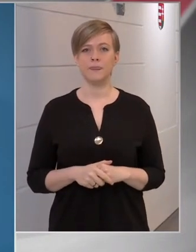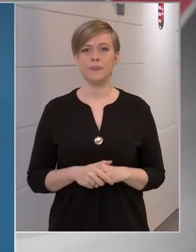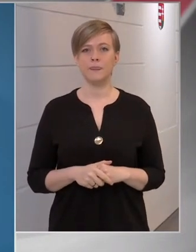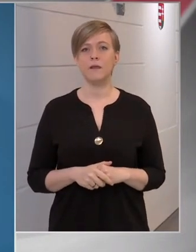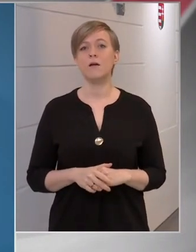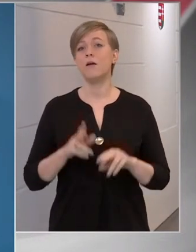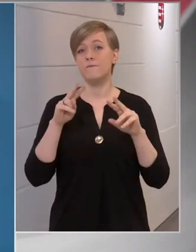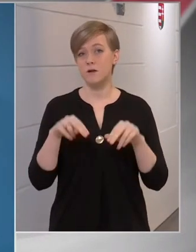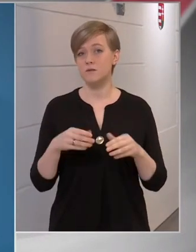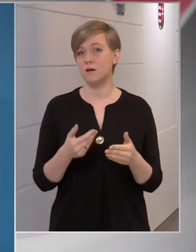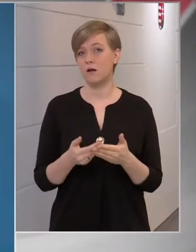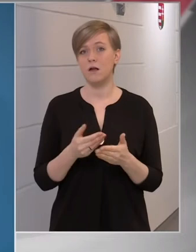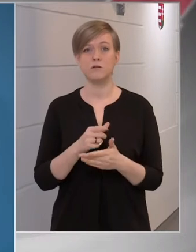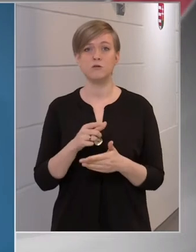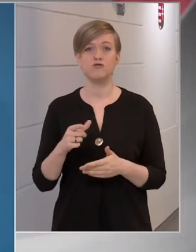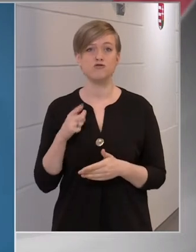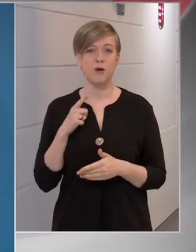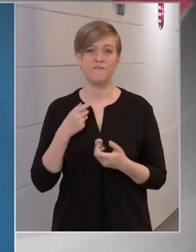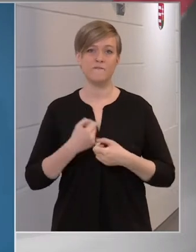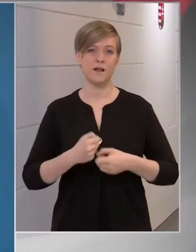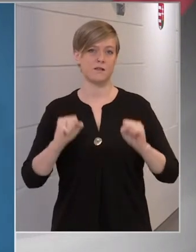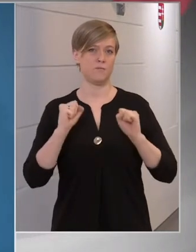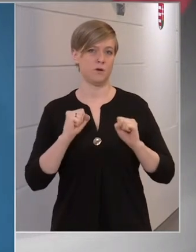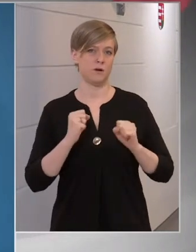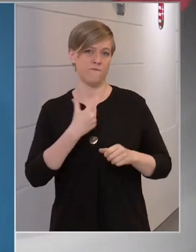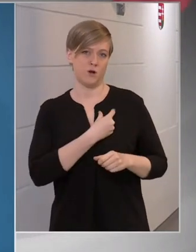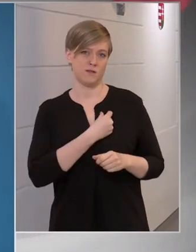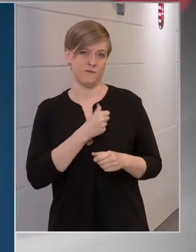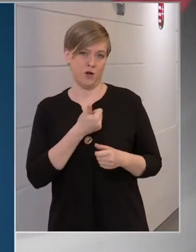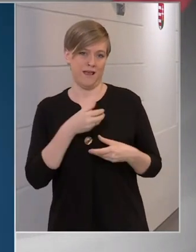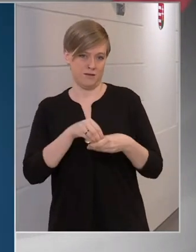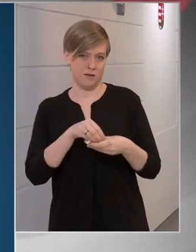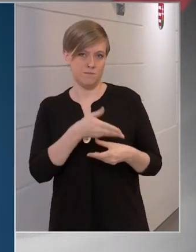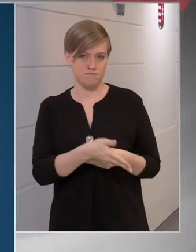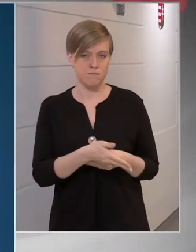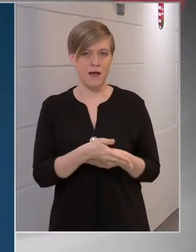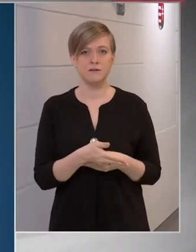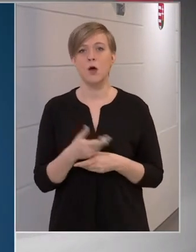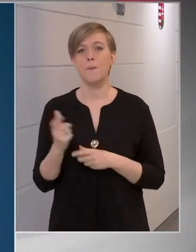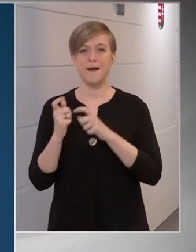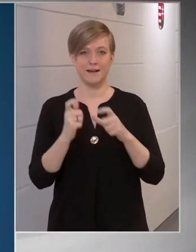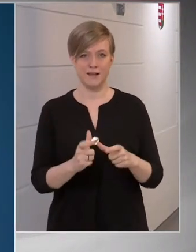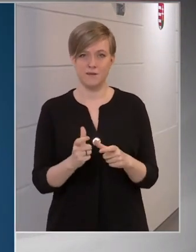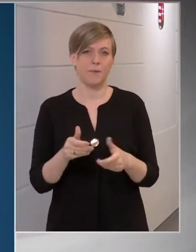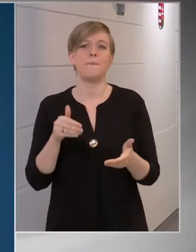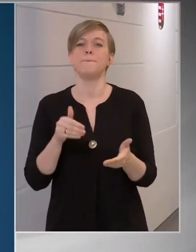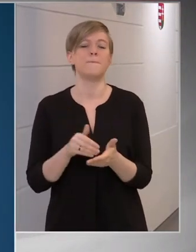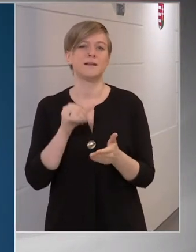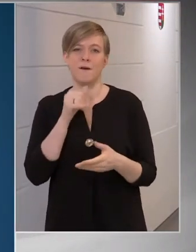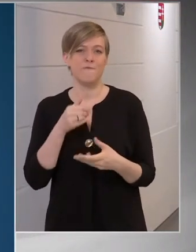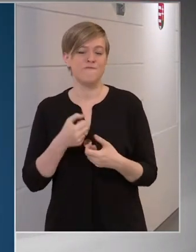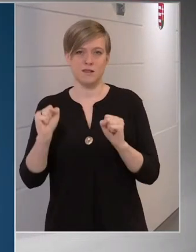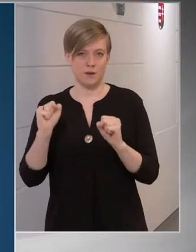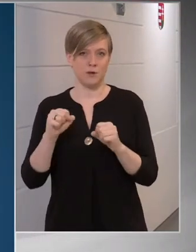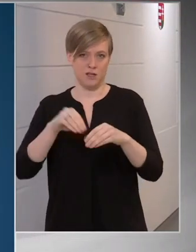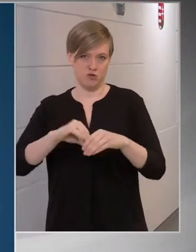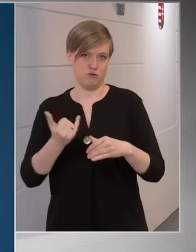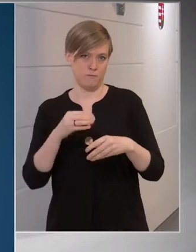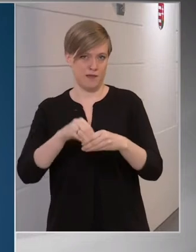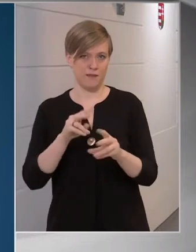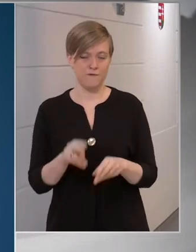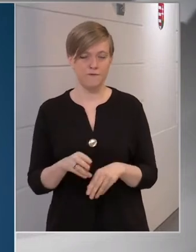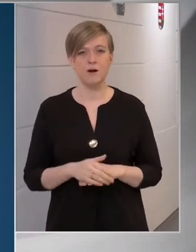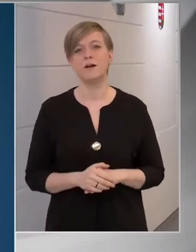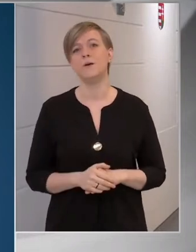Véletűen az, hogy csak a felszabadított vakcinák szerepelnek az egyikben, és a beérkezett, de még fel nem szabadított, tehát még a Nemzeti Népegési